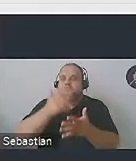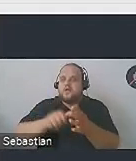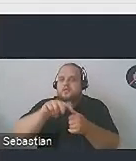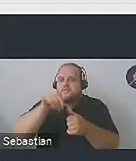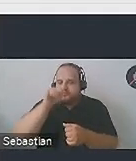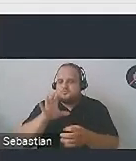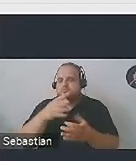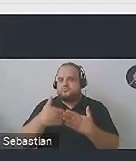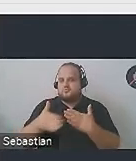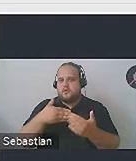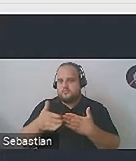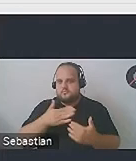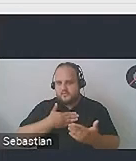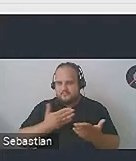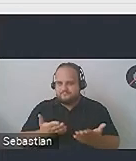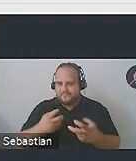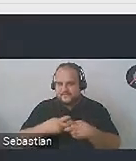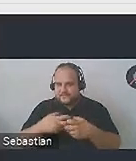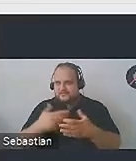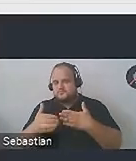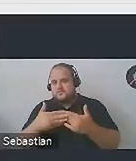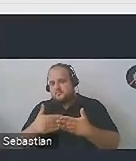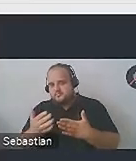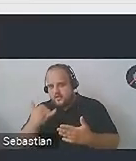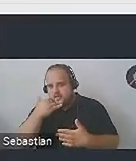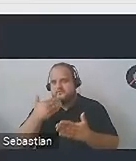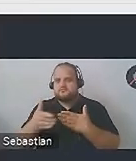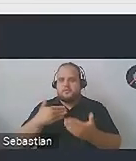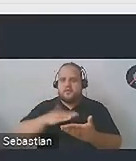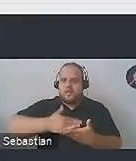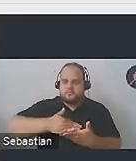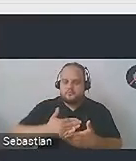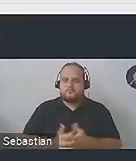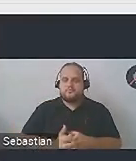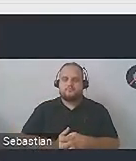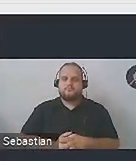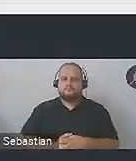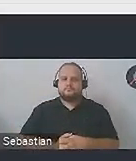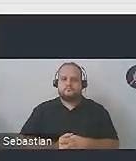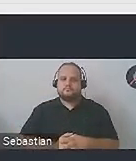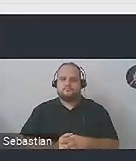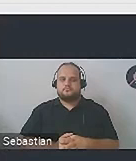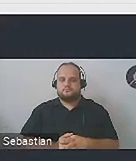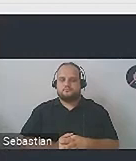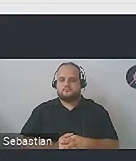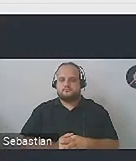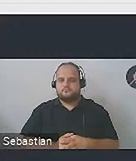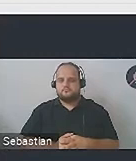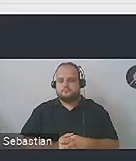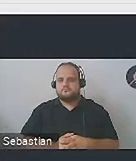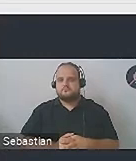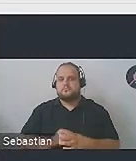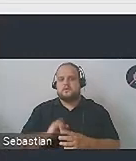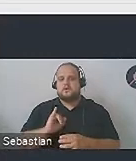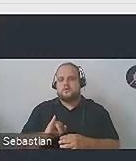takich najnowocześniejszych na przykład aplikacji mobilnych czy stron internetowych, bo ich urządzenia na to nie pozwalają. I na